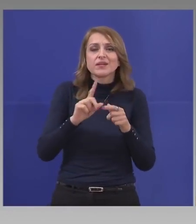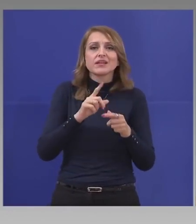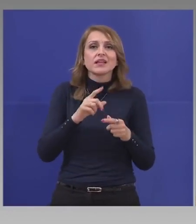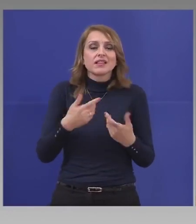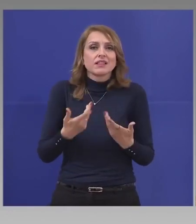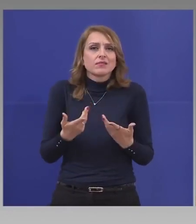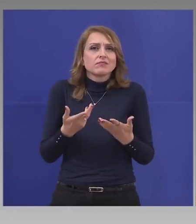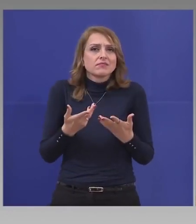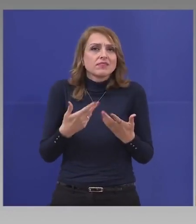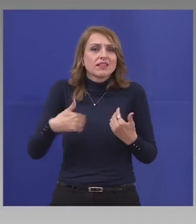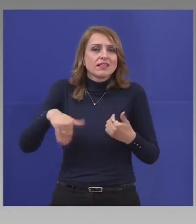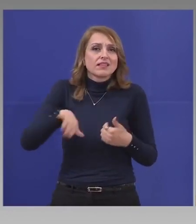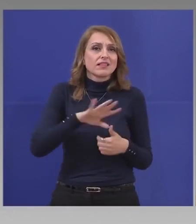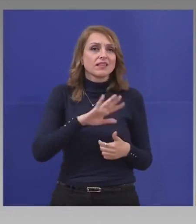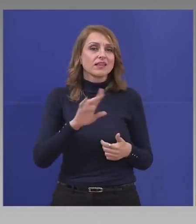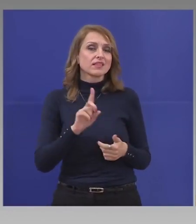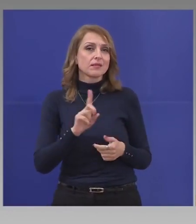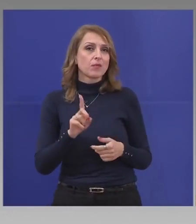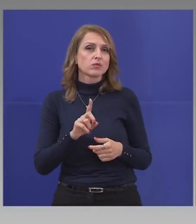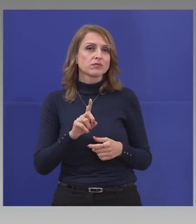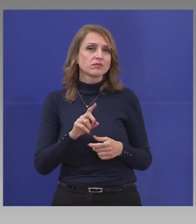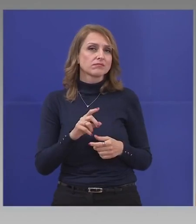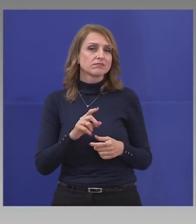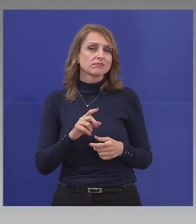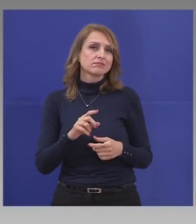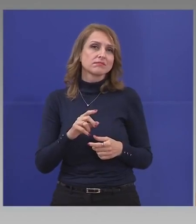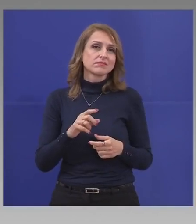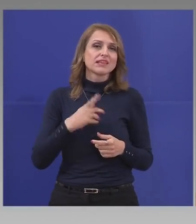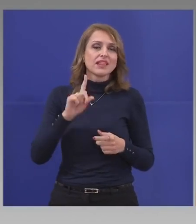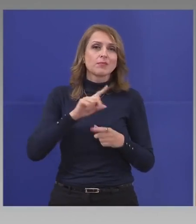практикуваме тези, които обичаме.